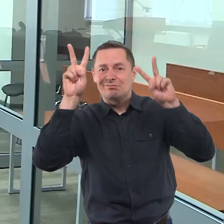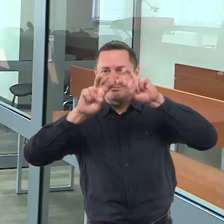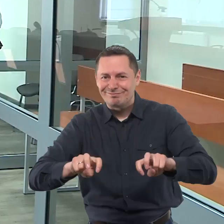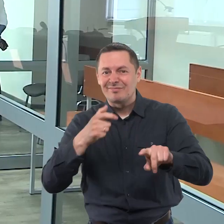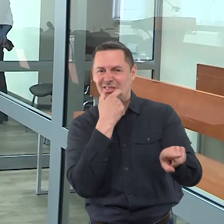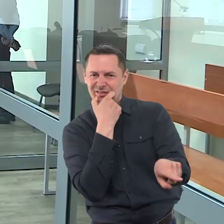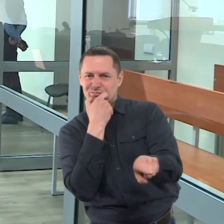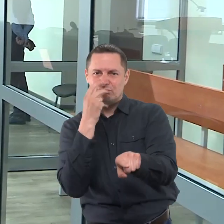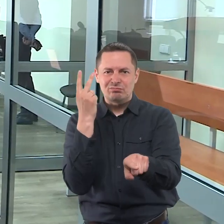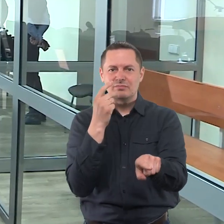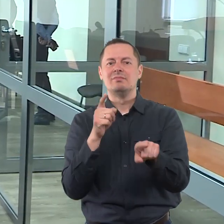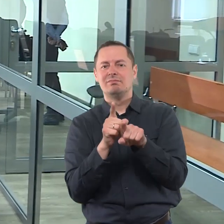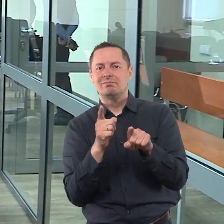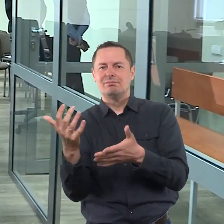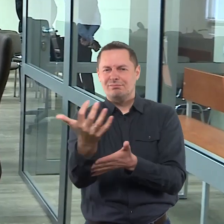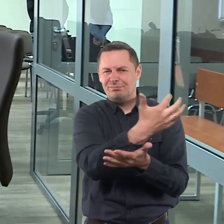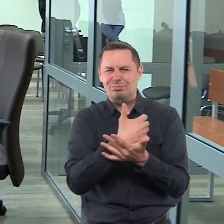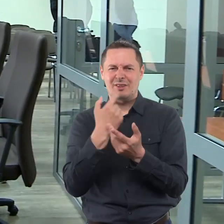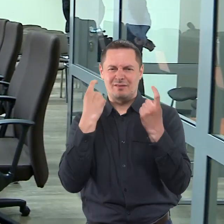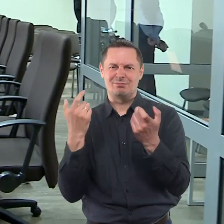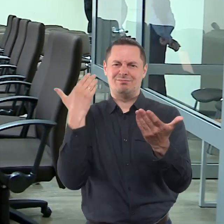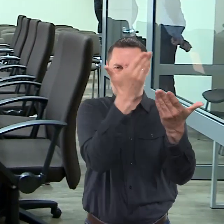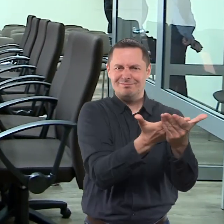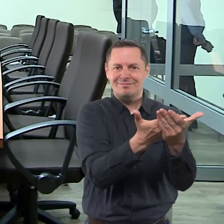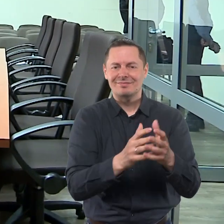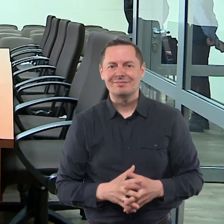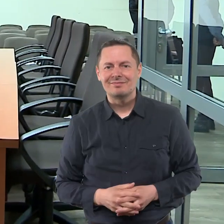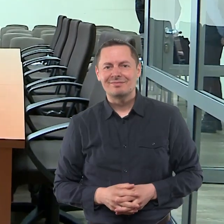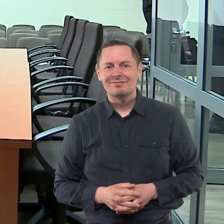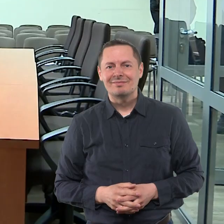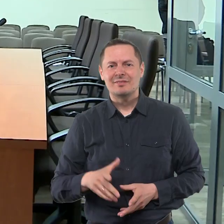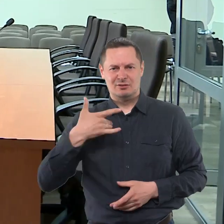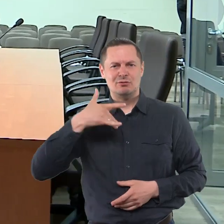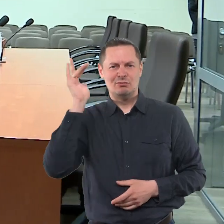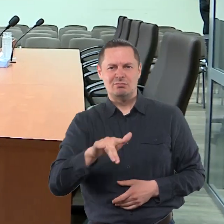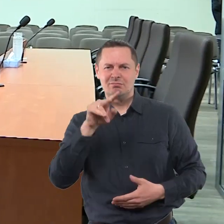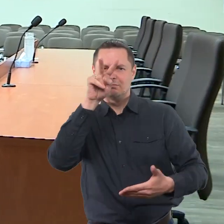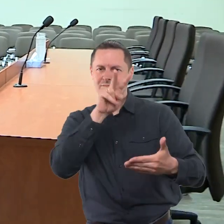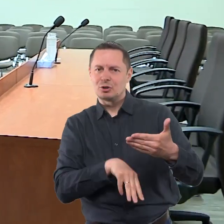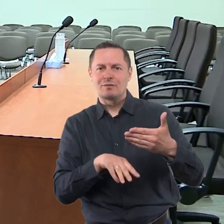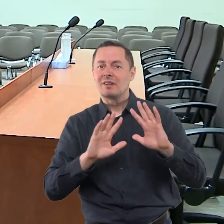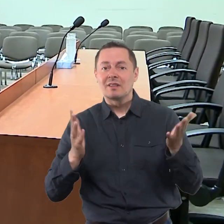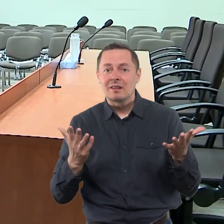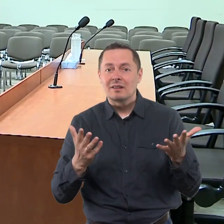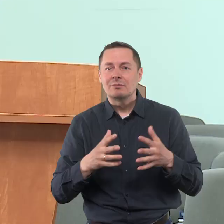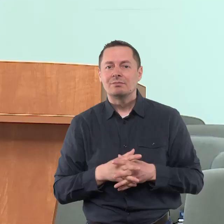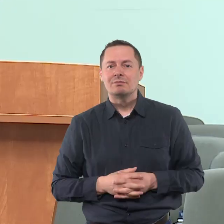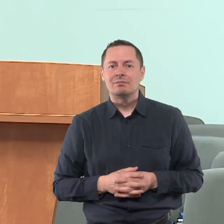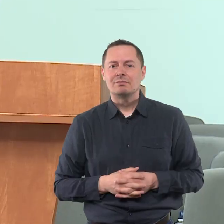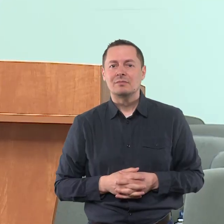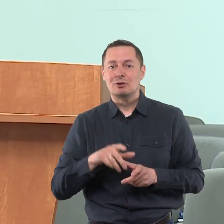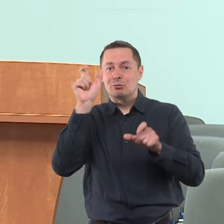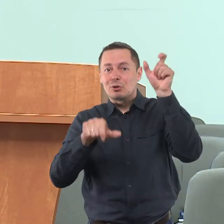Specialių priemonių metų surinktais duomenimis. Griešiausias bausmės yra paskirtos,